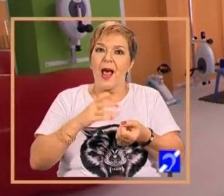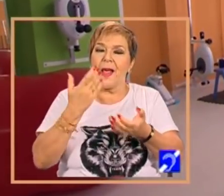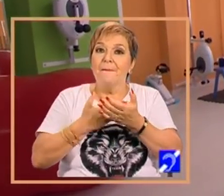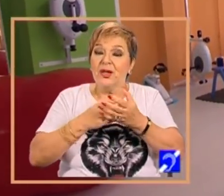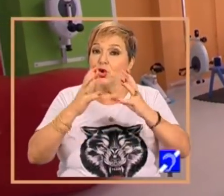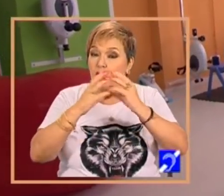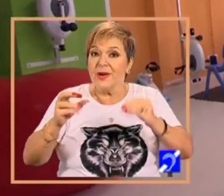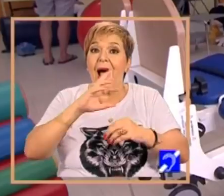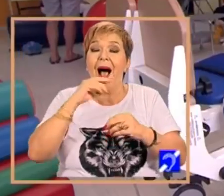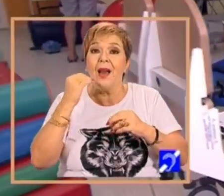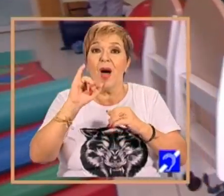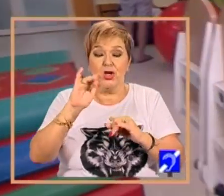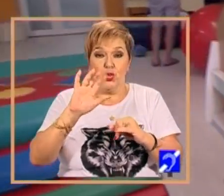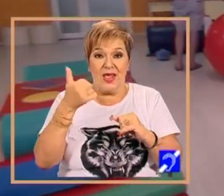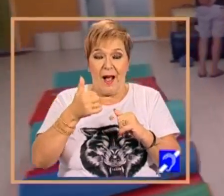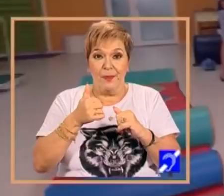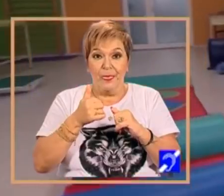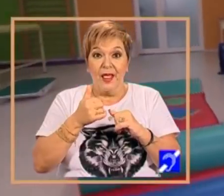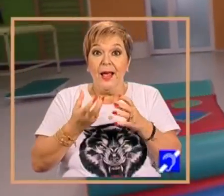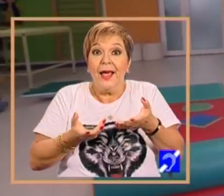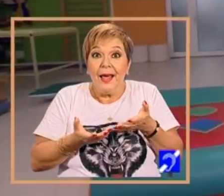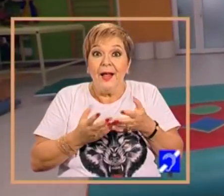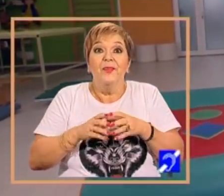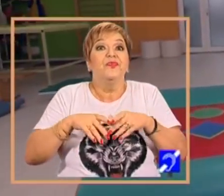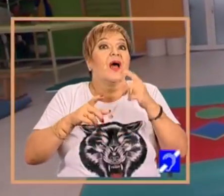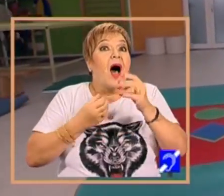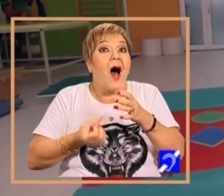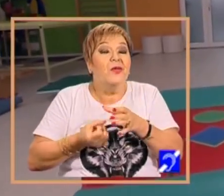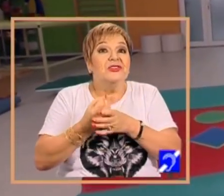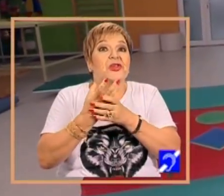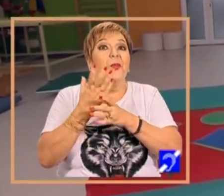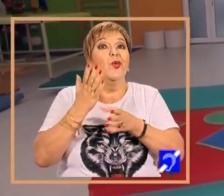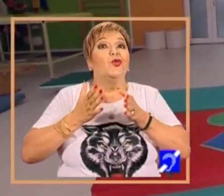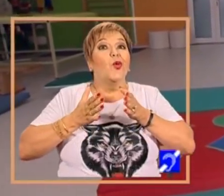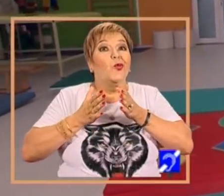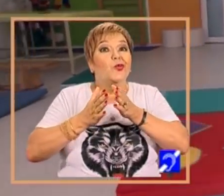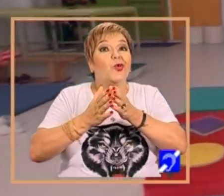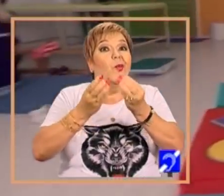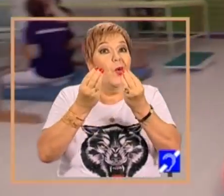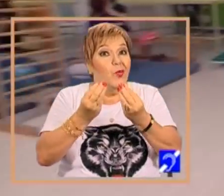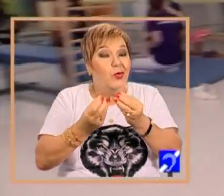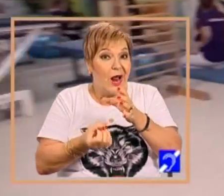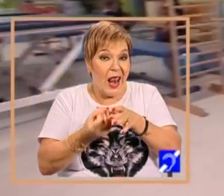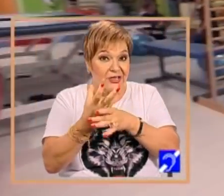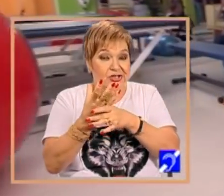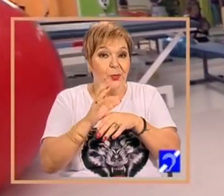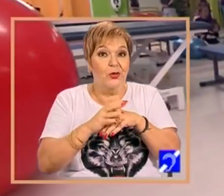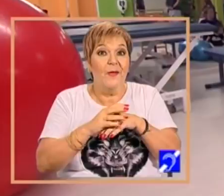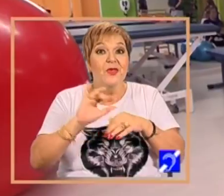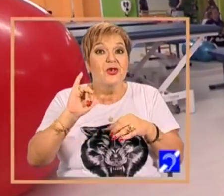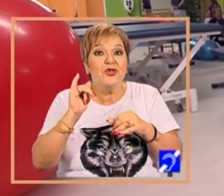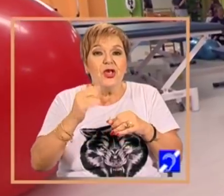România la Alba Iulia. Lucrurile s-au derulat într-un mod rezonabil la început și